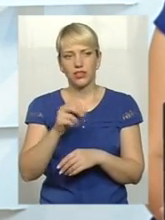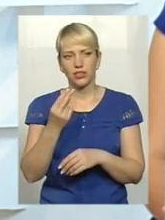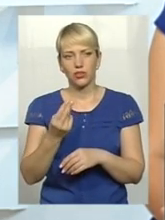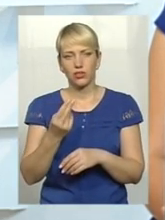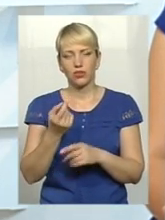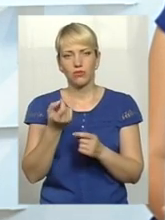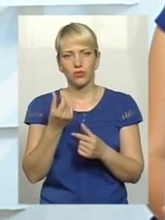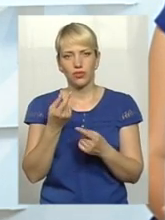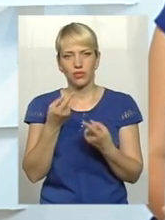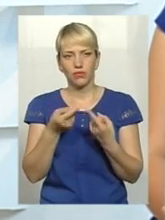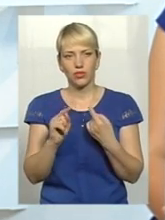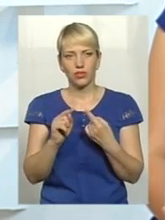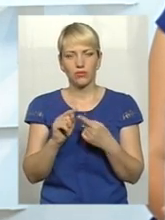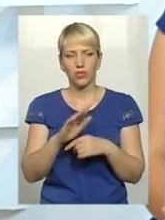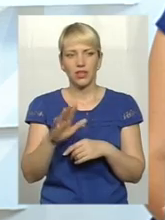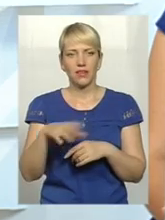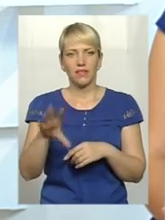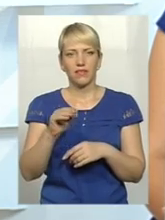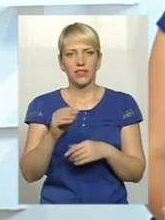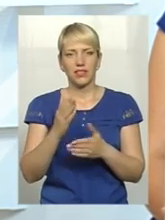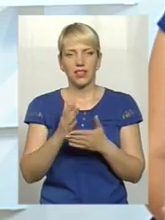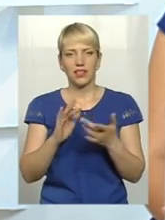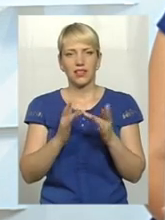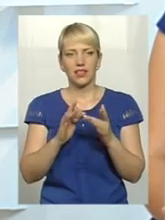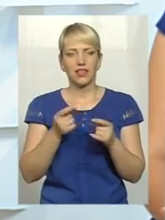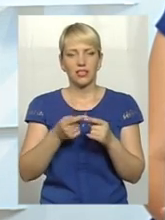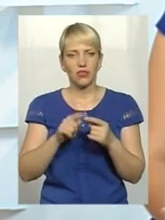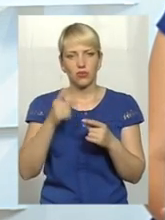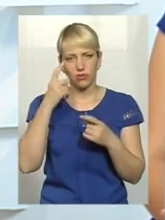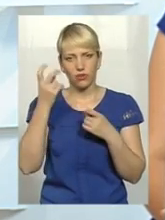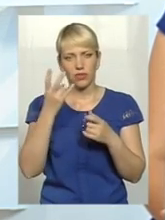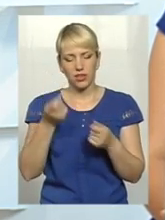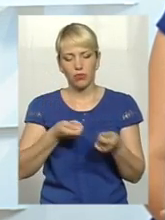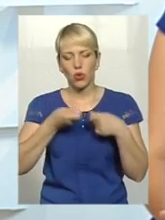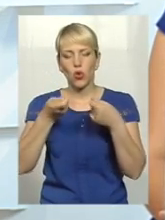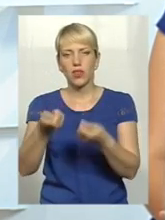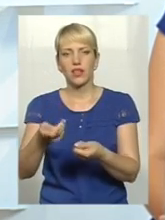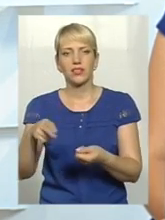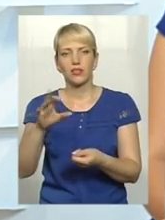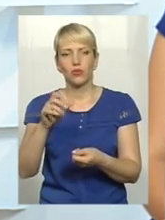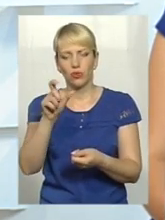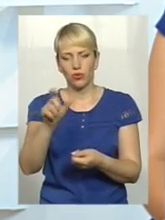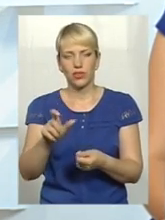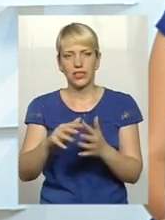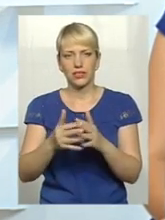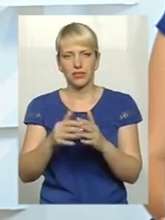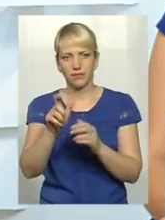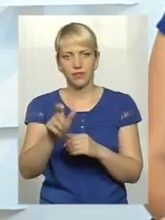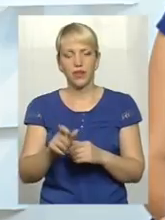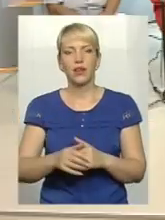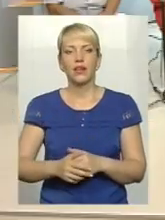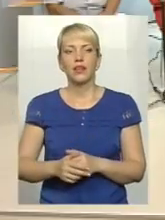не так, не скрізь навіть інтернет є, але цю інформацію треба донести до нього в будь-якому випадку. Ну,